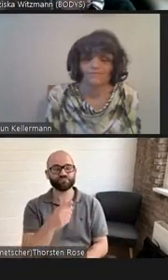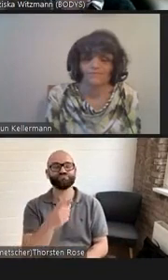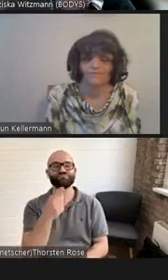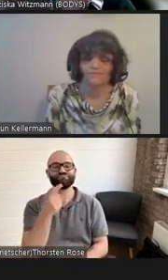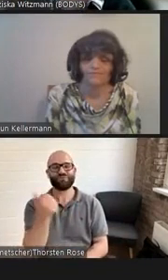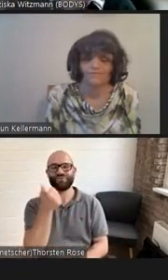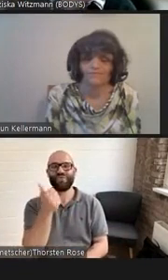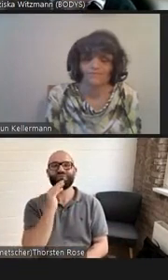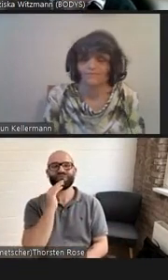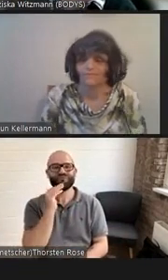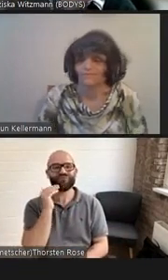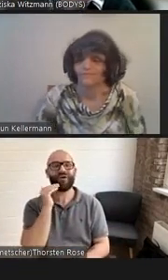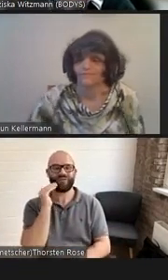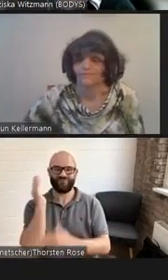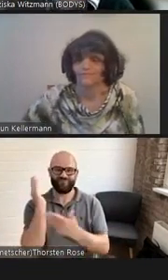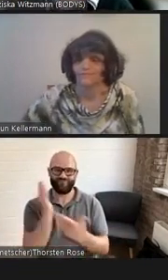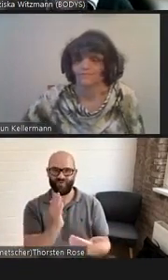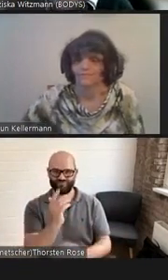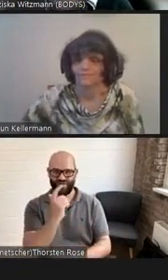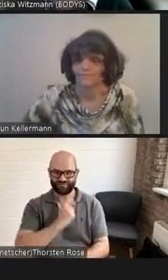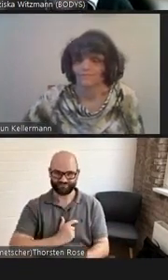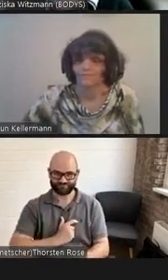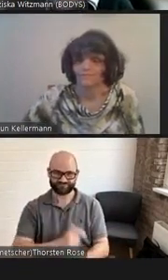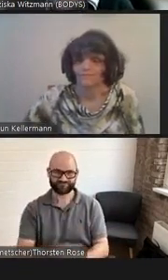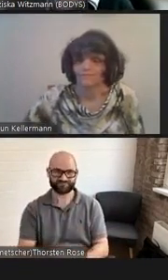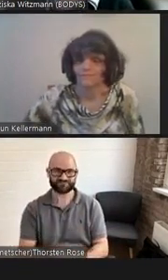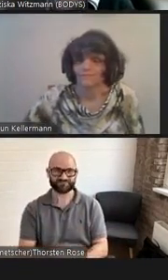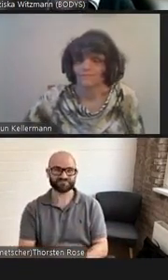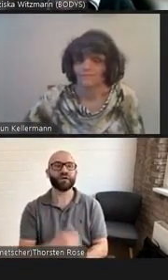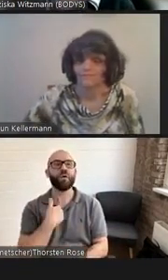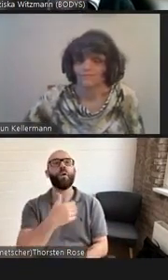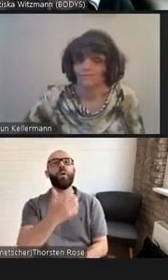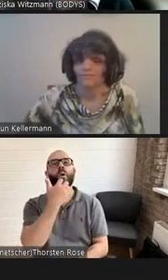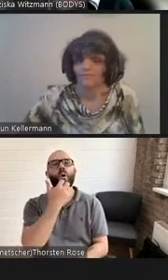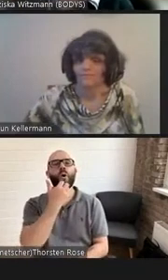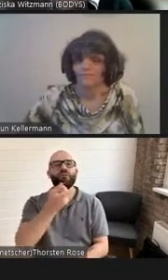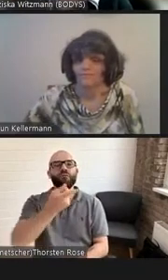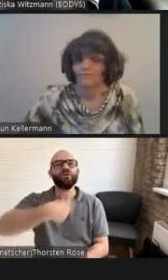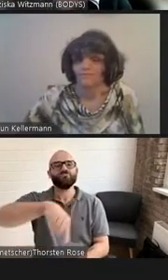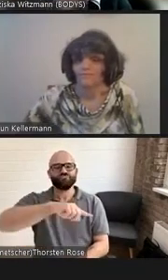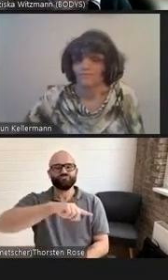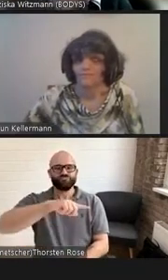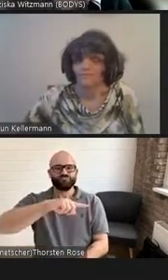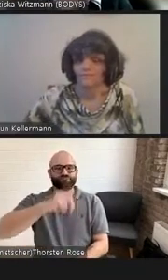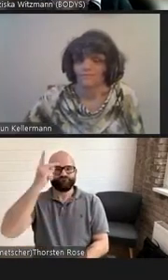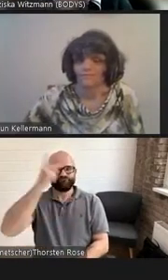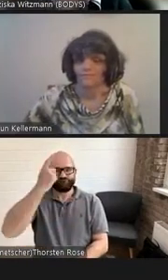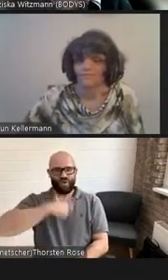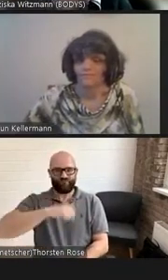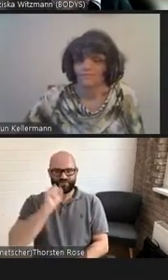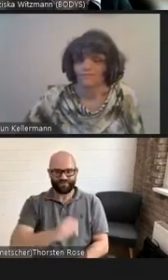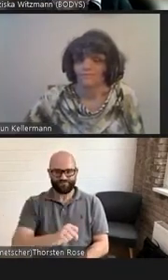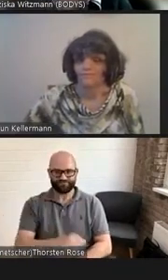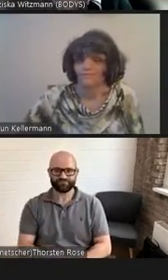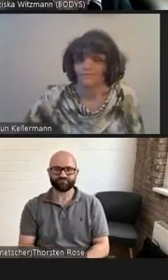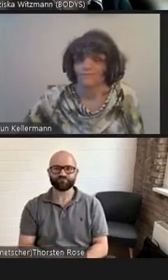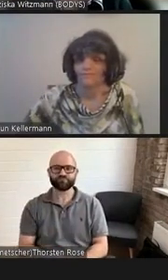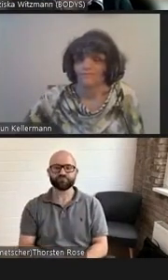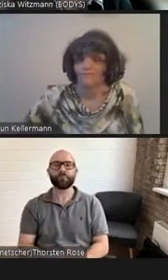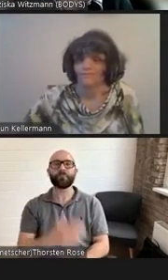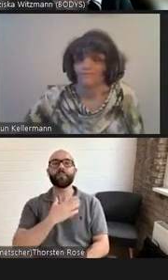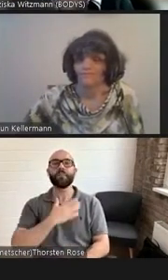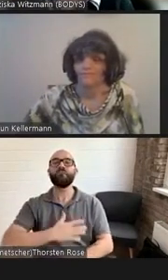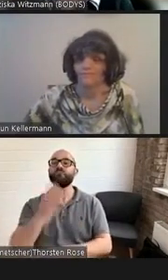und ich hoffe, Sie können mich soweit gut verstehen. Ich möchte meinen Vortrag mit